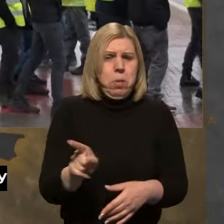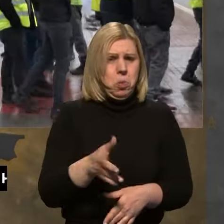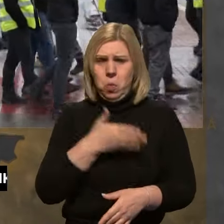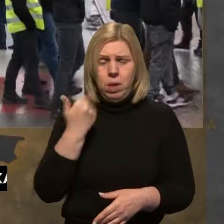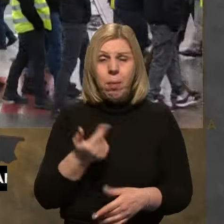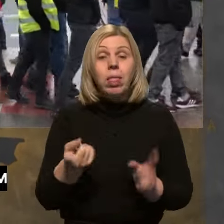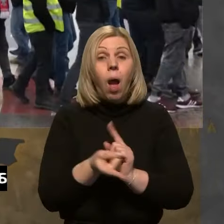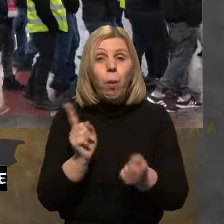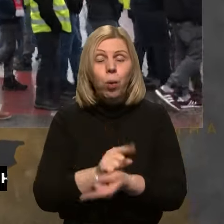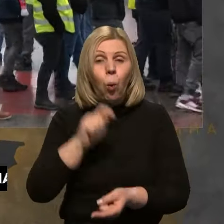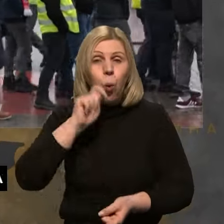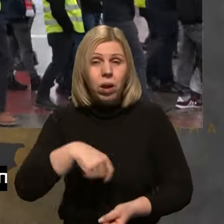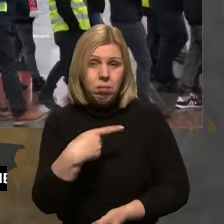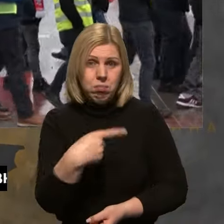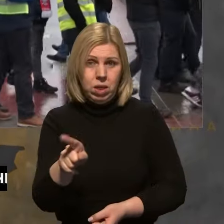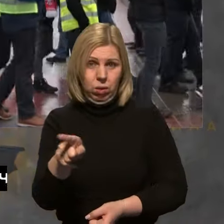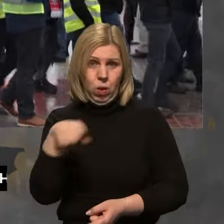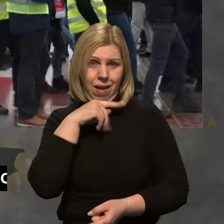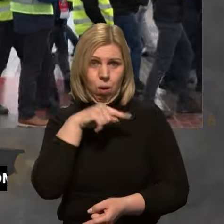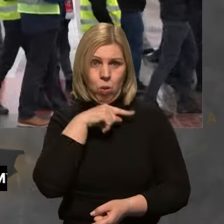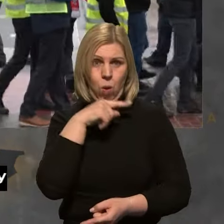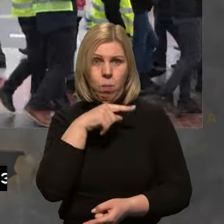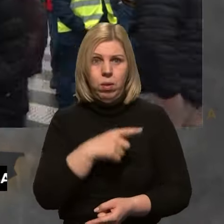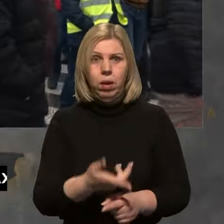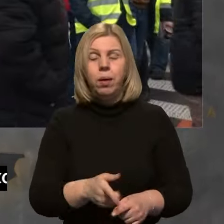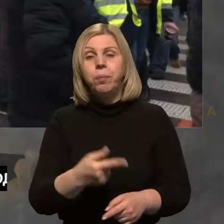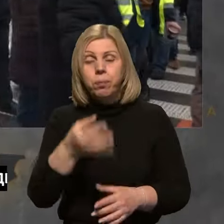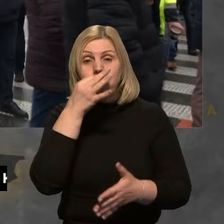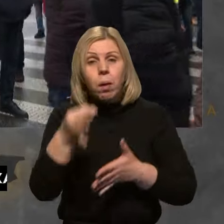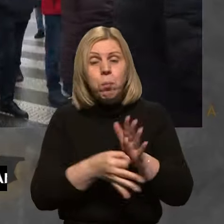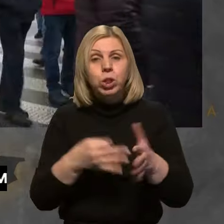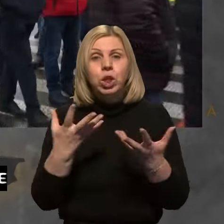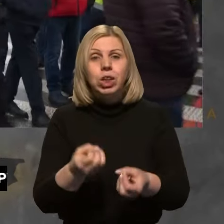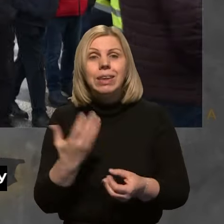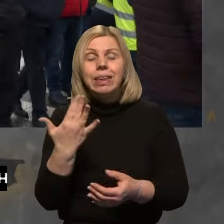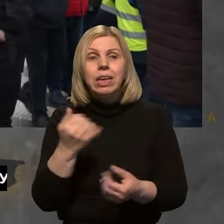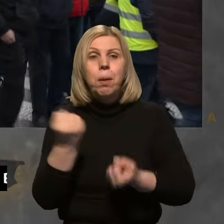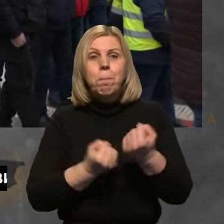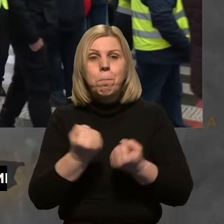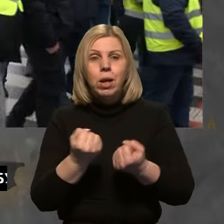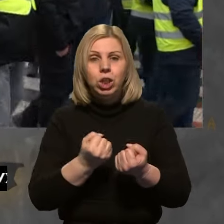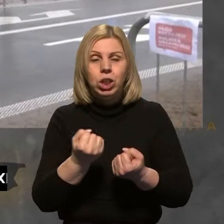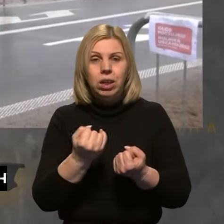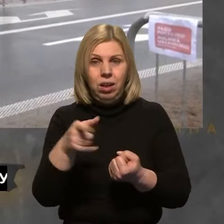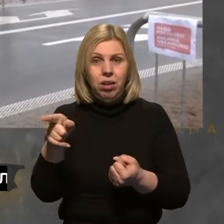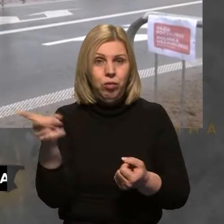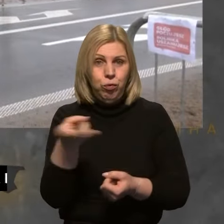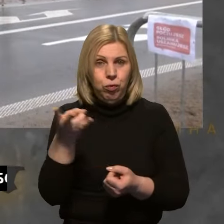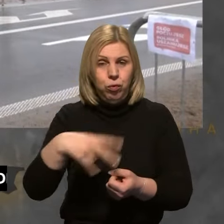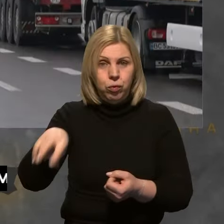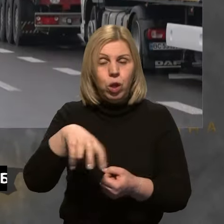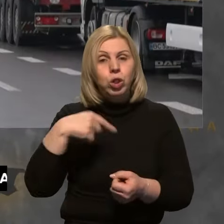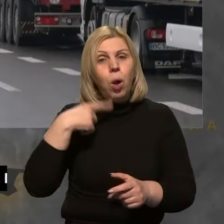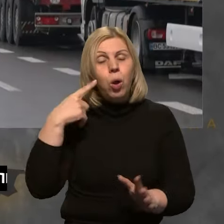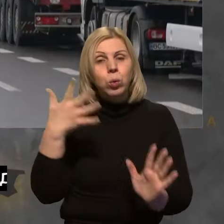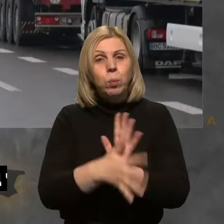економіка України. І що, будь ласка, підкажіть, скільки автомобілів блокується, щоб ми